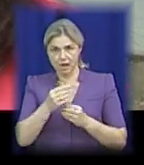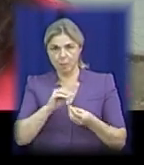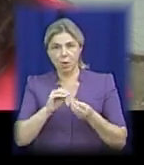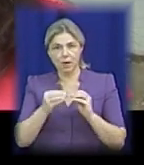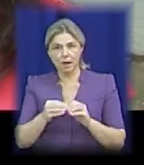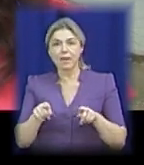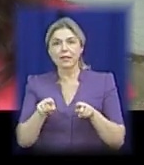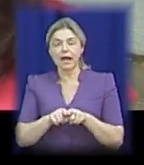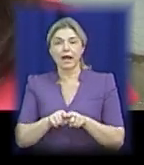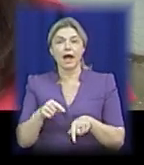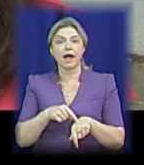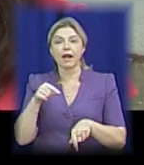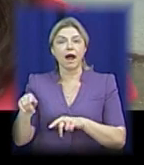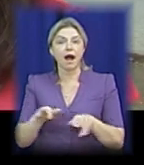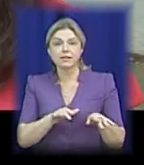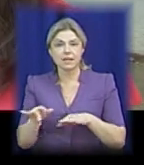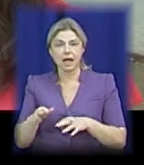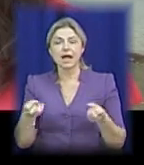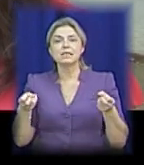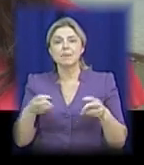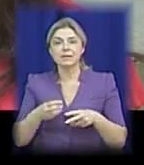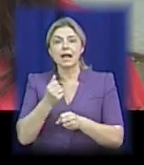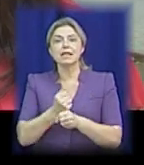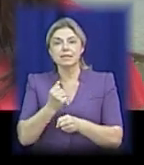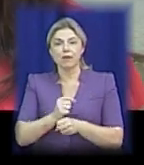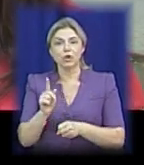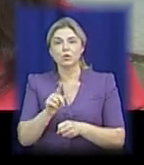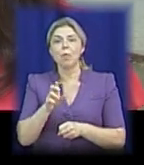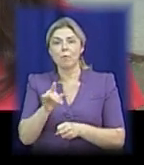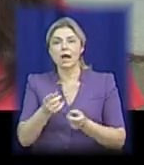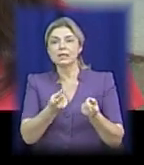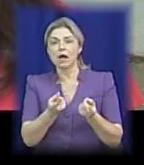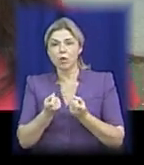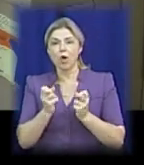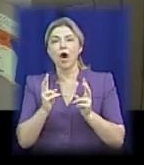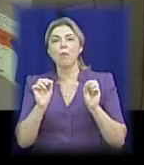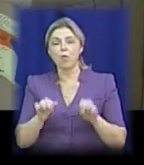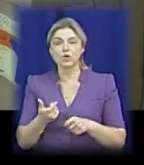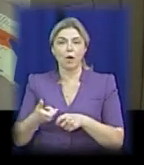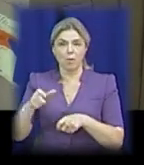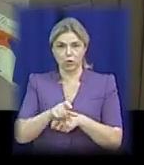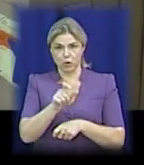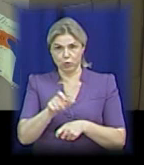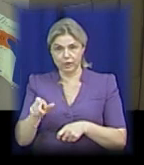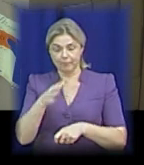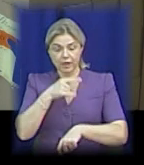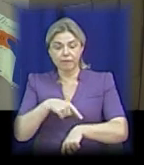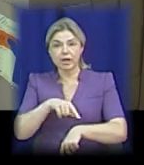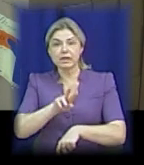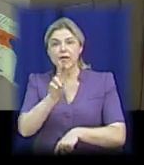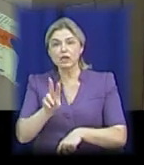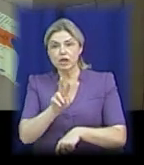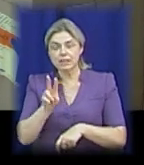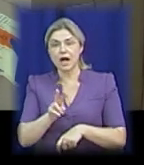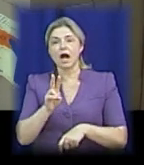спеціально розроблені для того, щоб залучити якомога більше людей. Протягом двох годин в інтерактивній формі